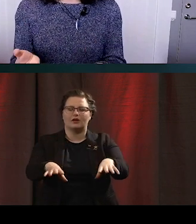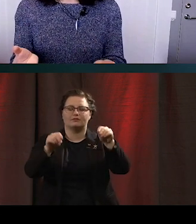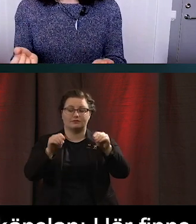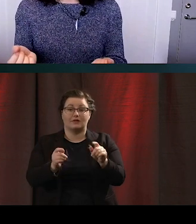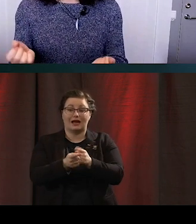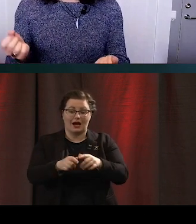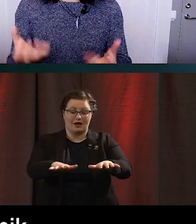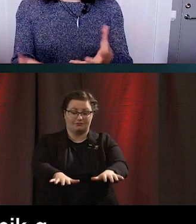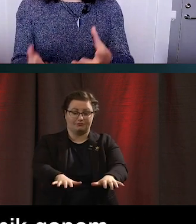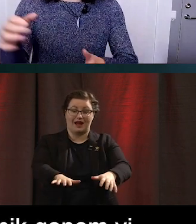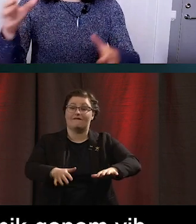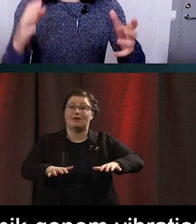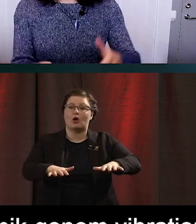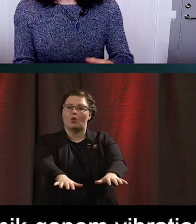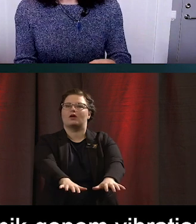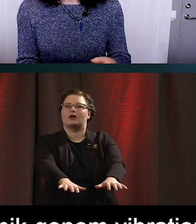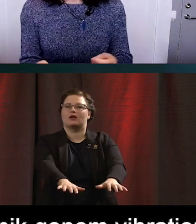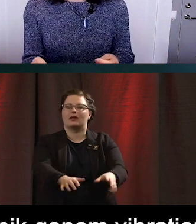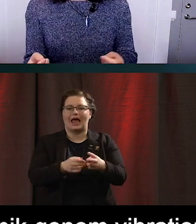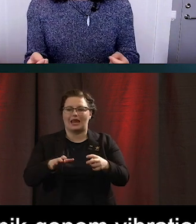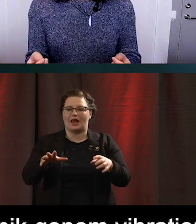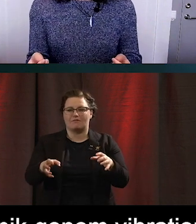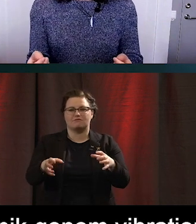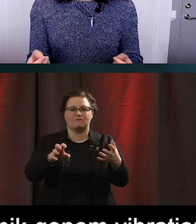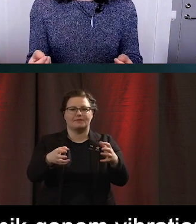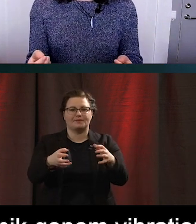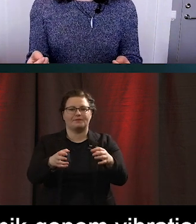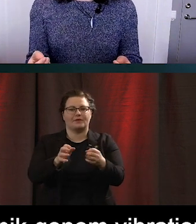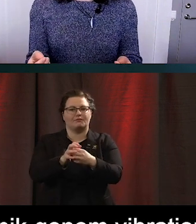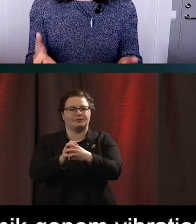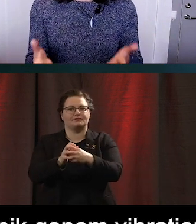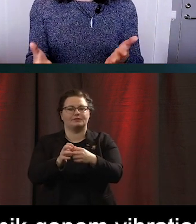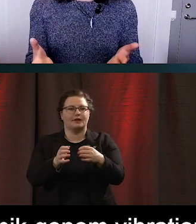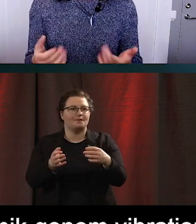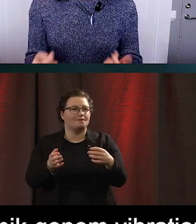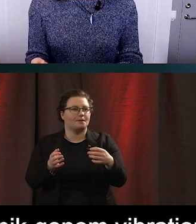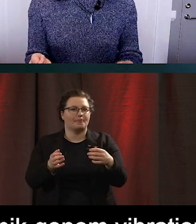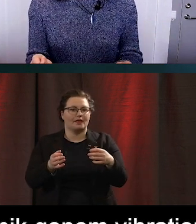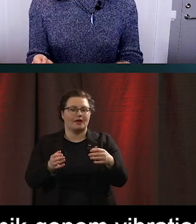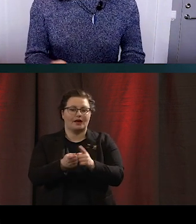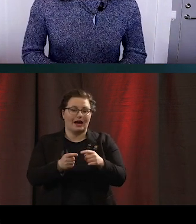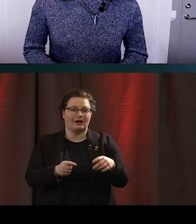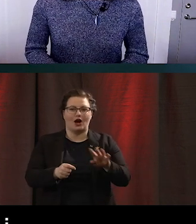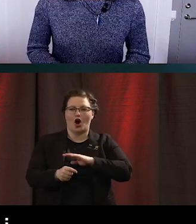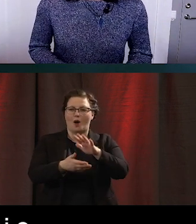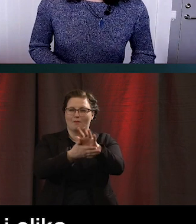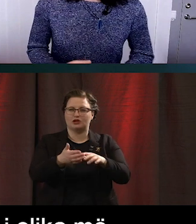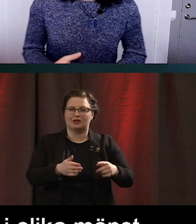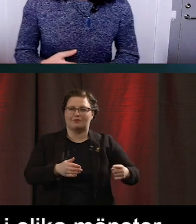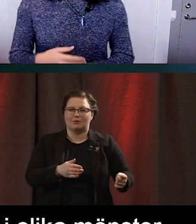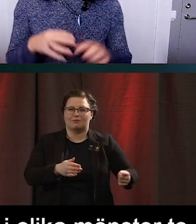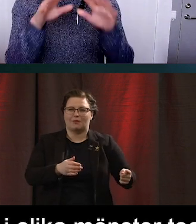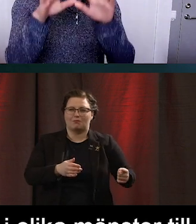vibrationer, olika typer av greppmöjligheter. Att någonting vibrerar enligt olika mönster och så vidare.